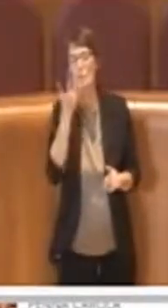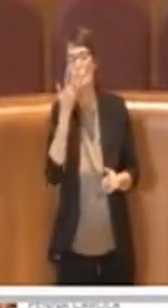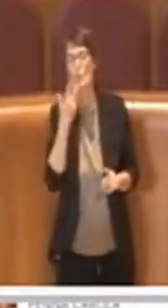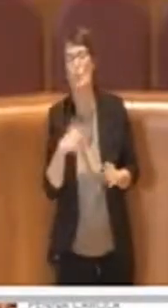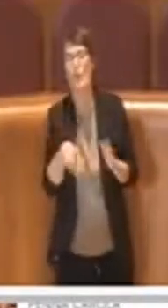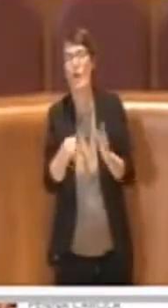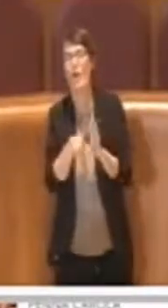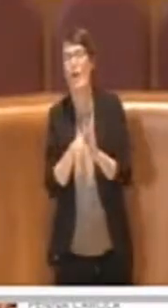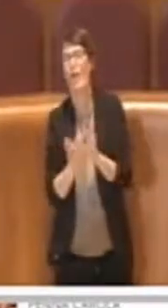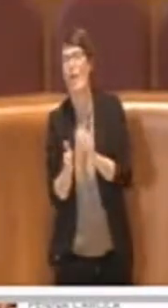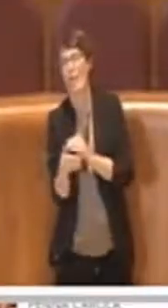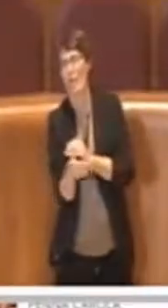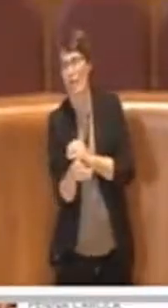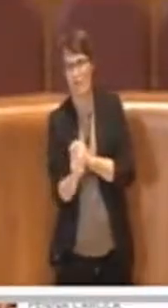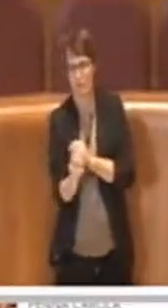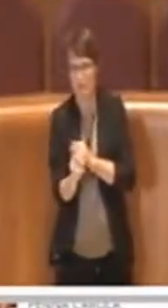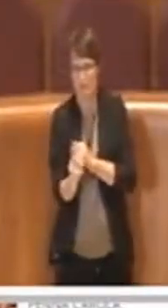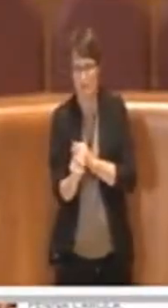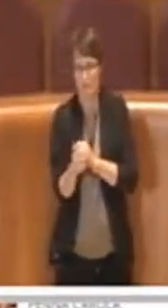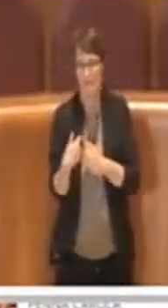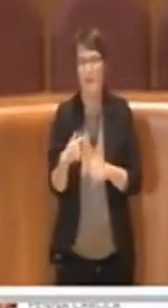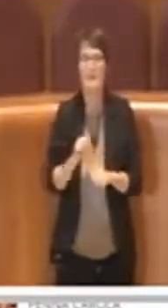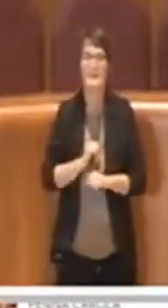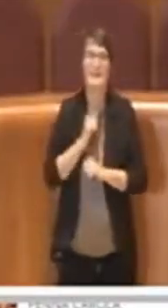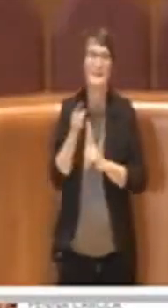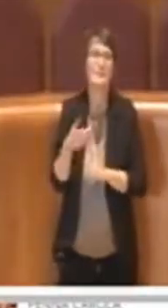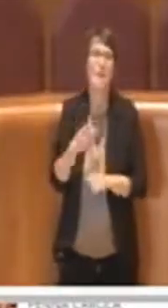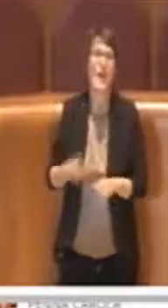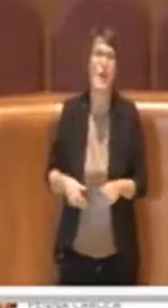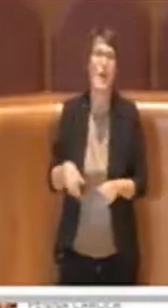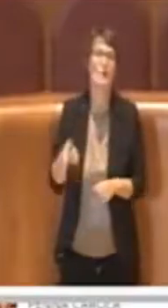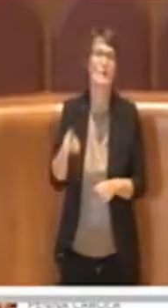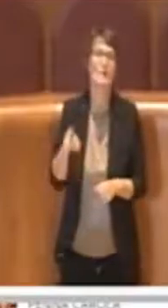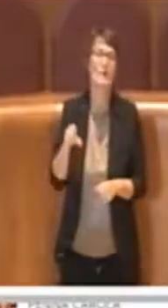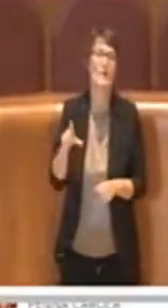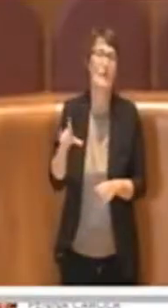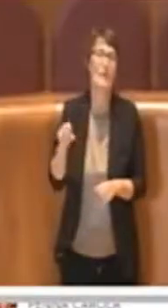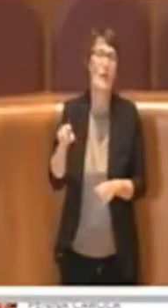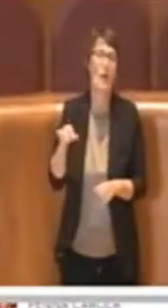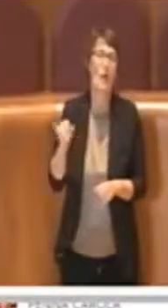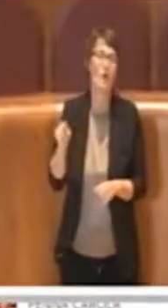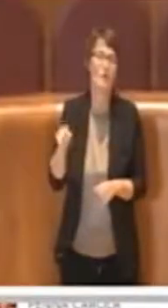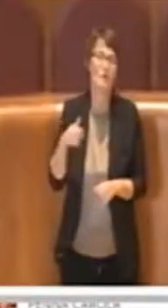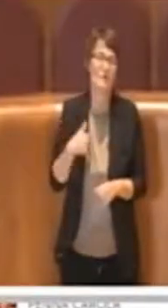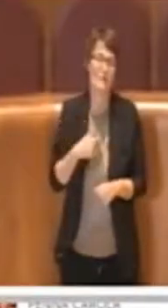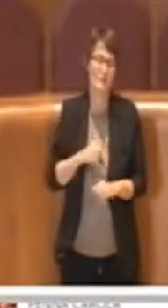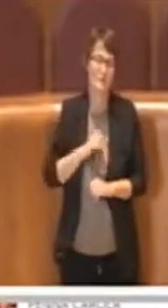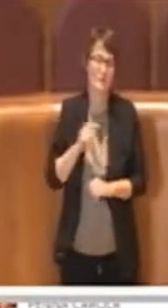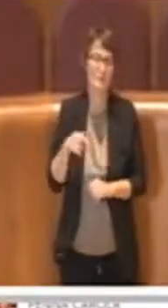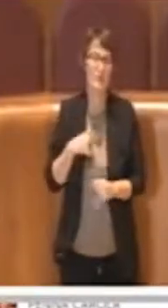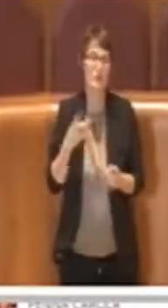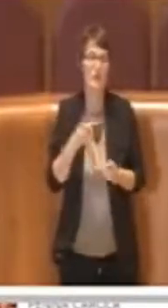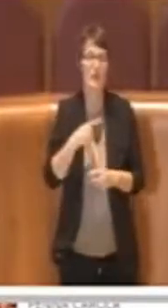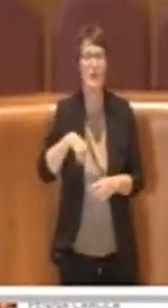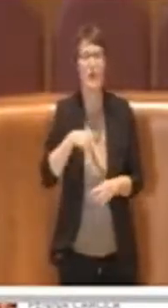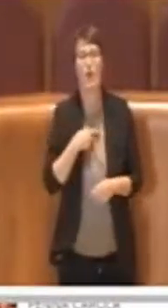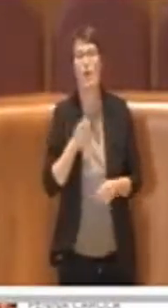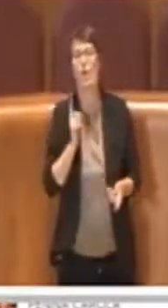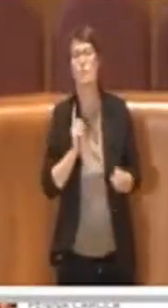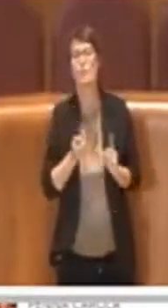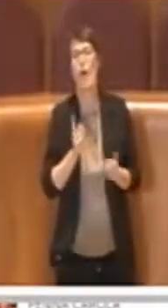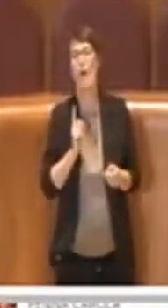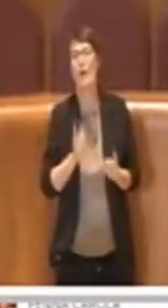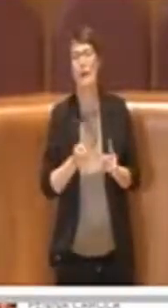assoluto, però siamo qui per fare politica e non per fare i burocrati. Mi dispiace che si ritorni sulla stessa solfa dei